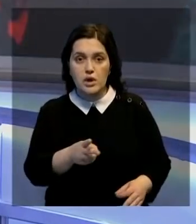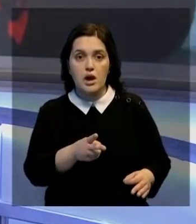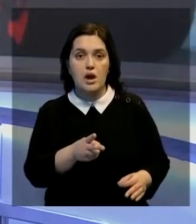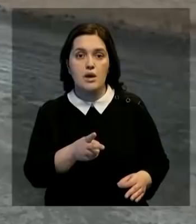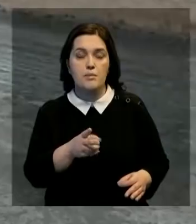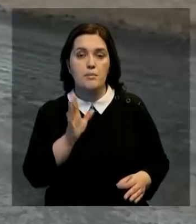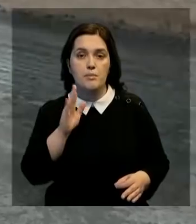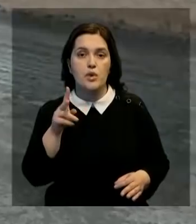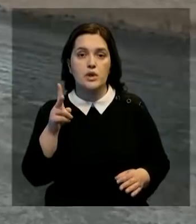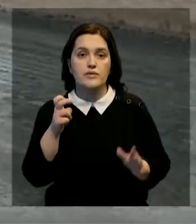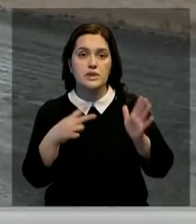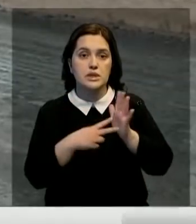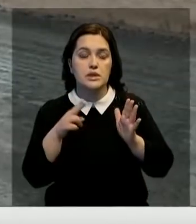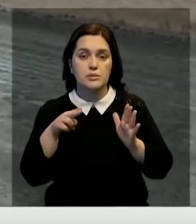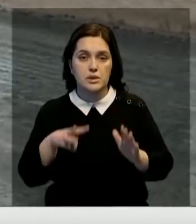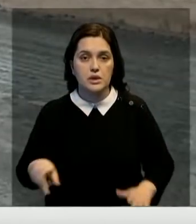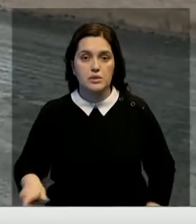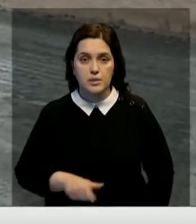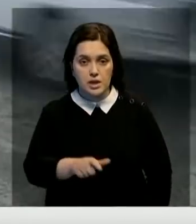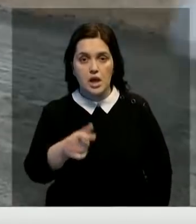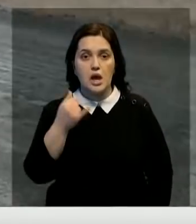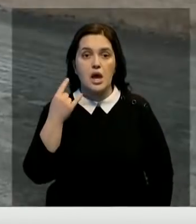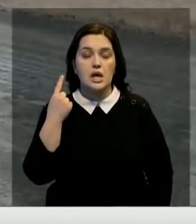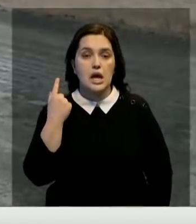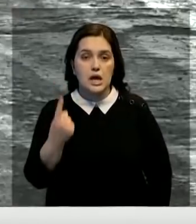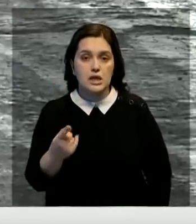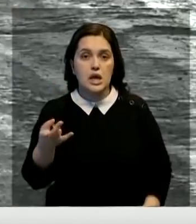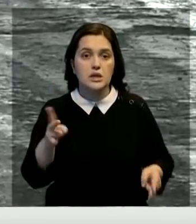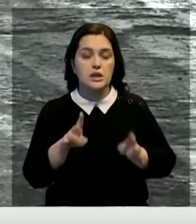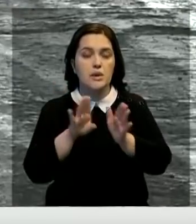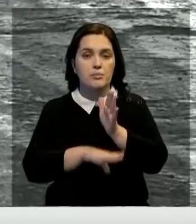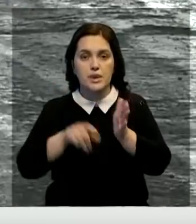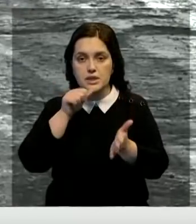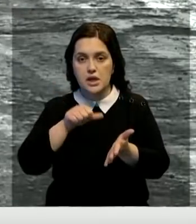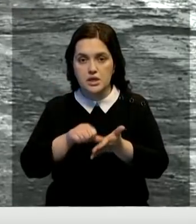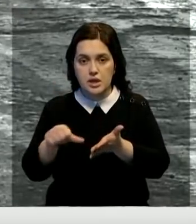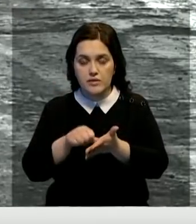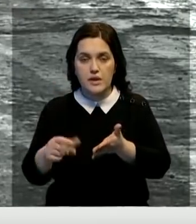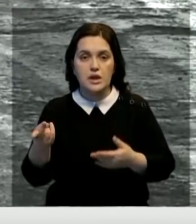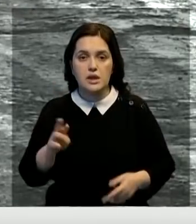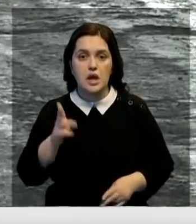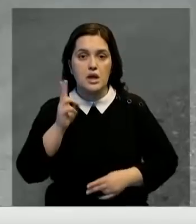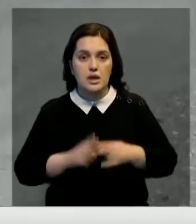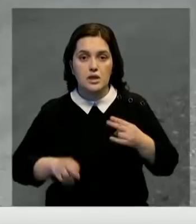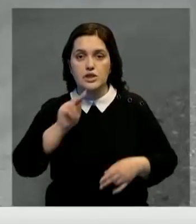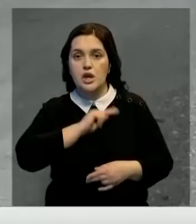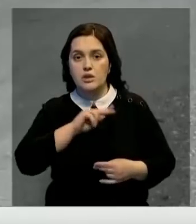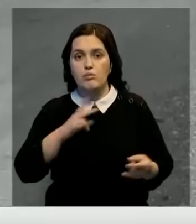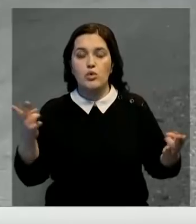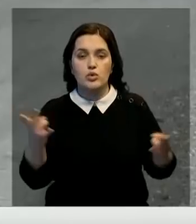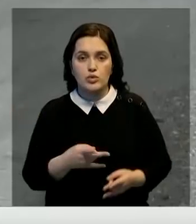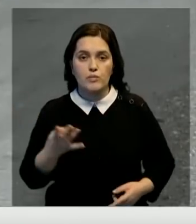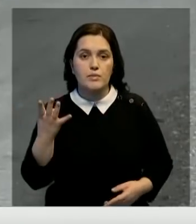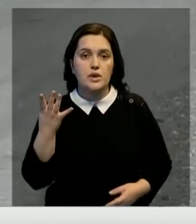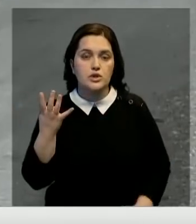года в порядок планировали привезти 207 километров в дороге. Однако один из участков остался без асфальта. Для окончания